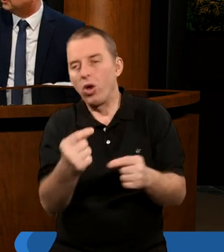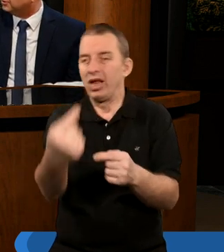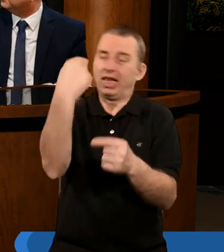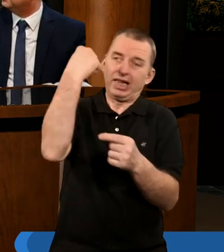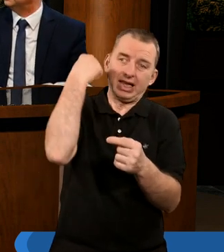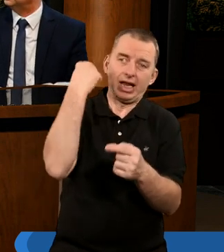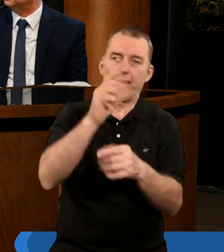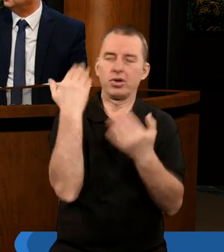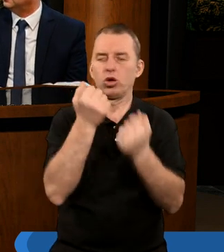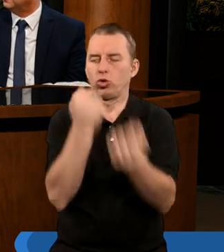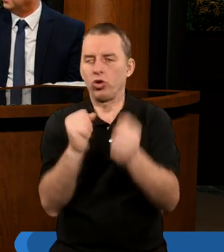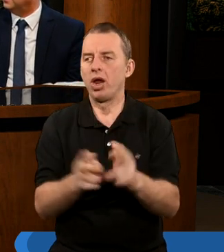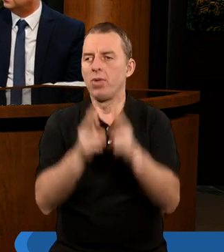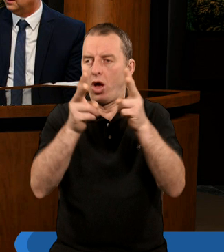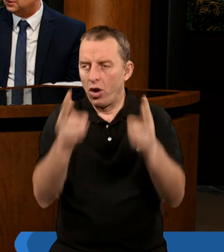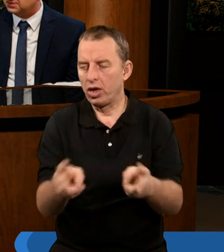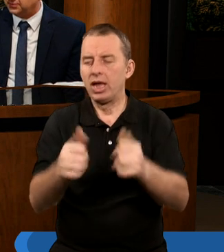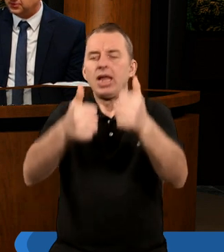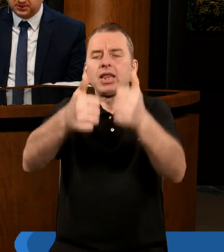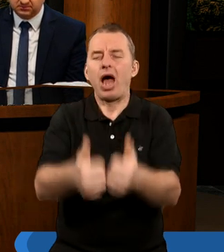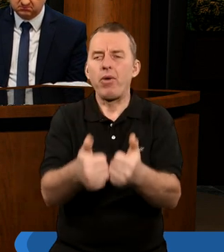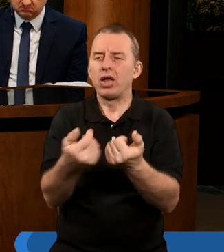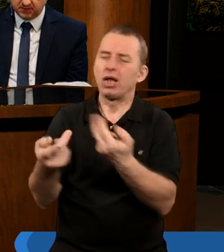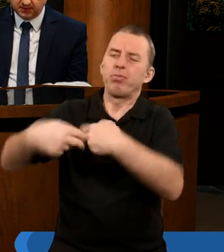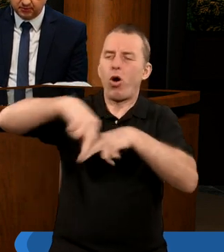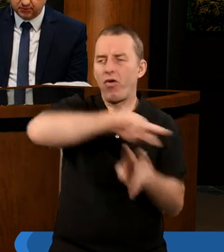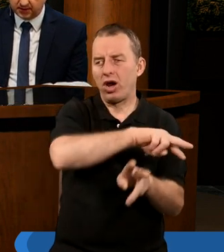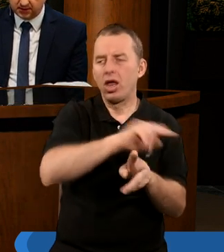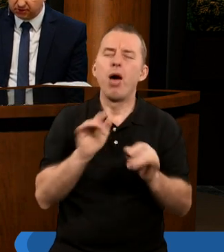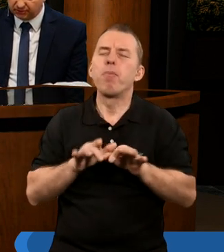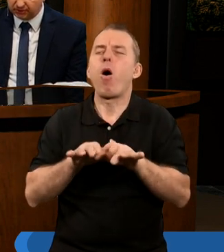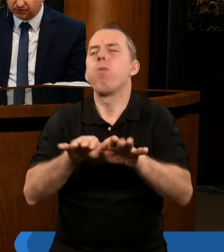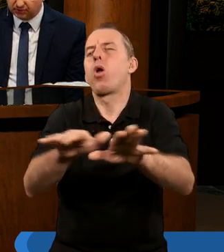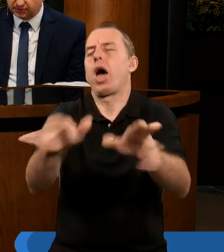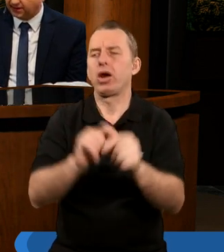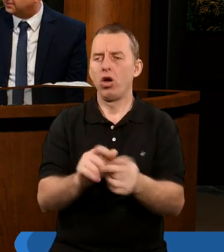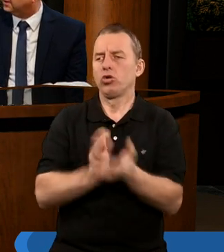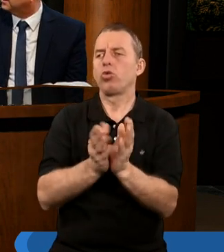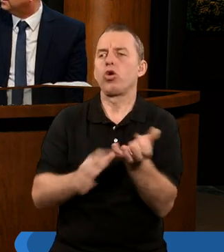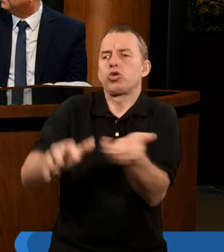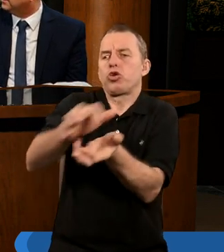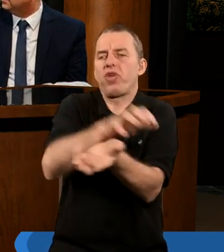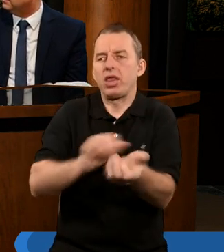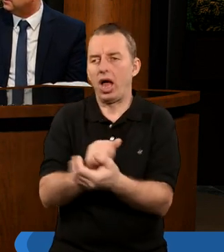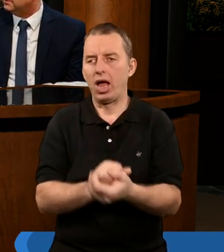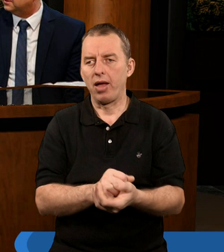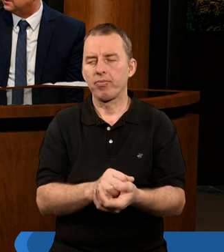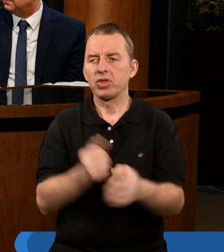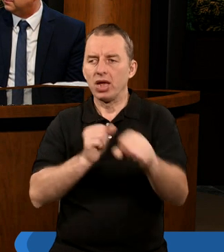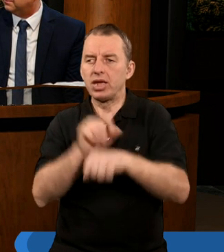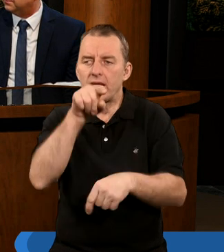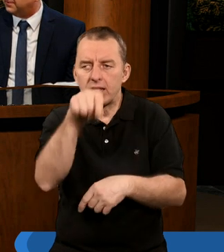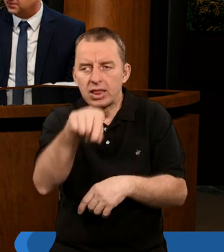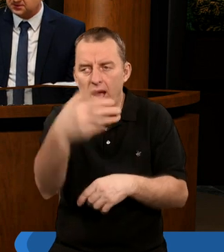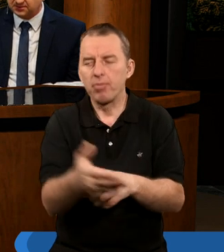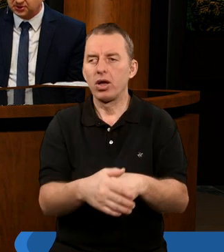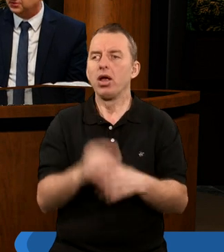trudnym okresie. Stała się z powrotem najpopularniejszą książką świata. I jestem